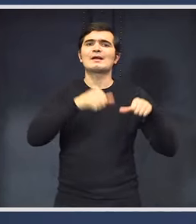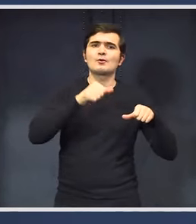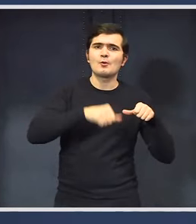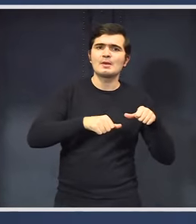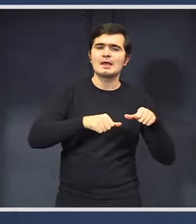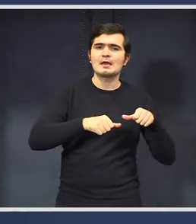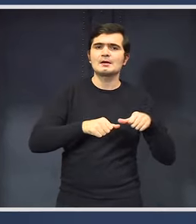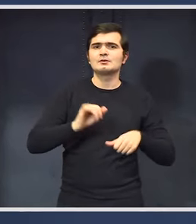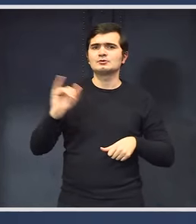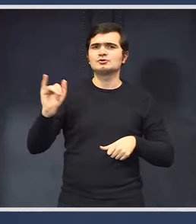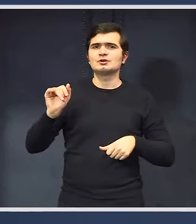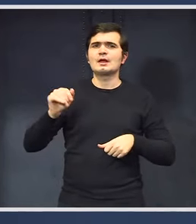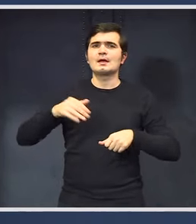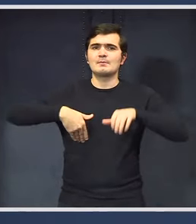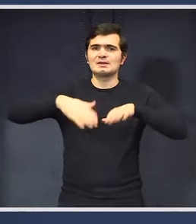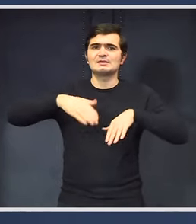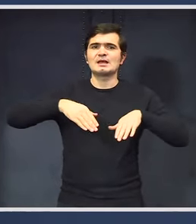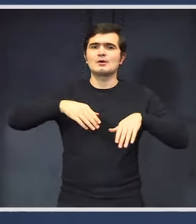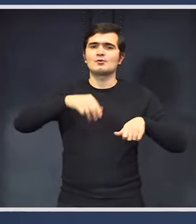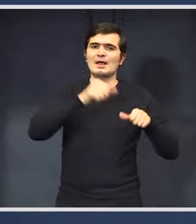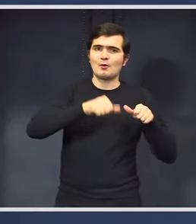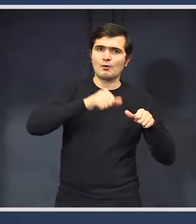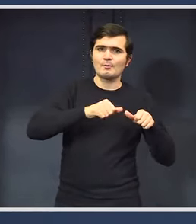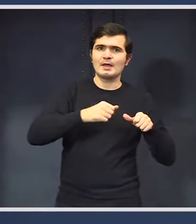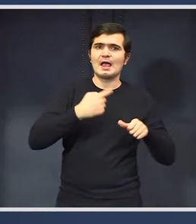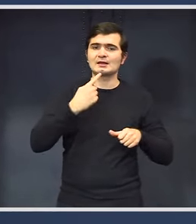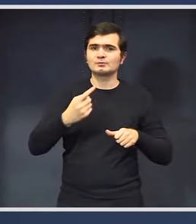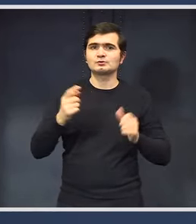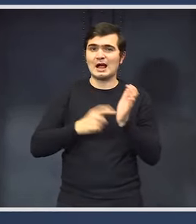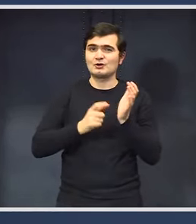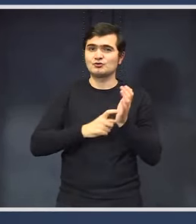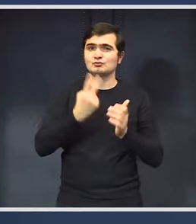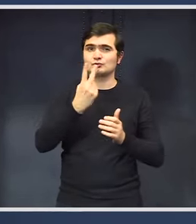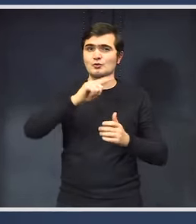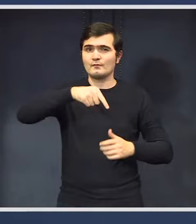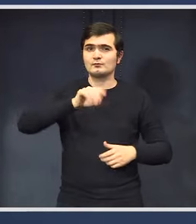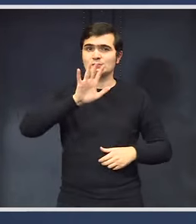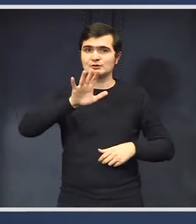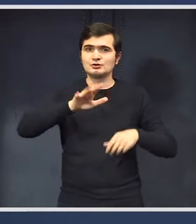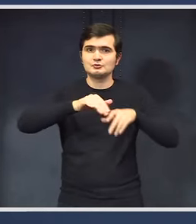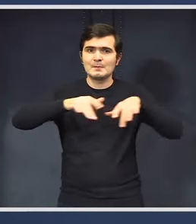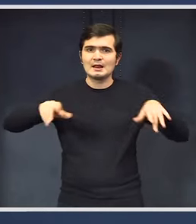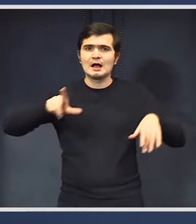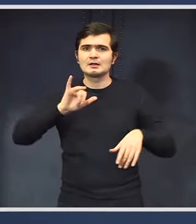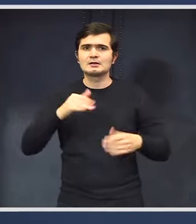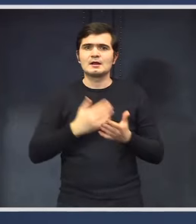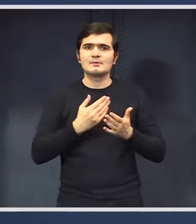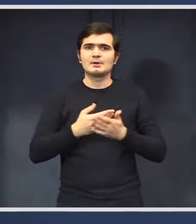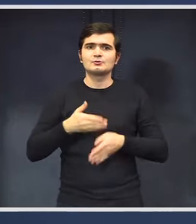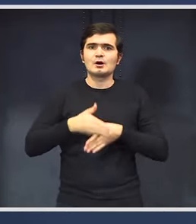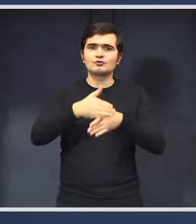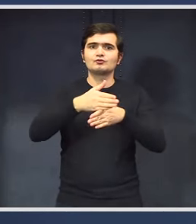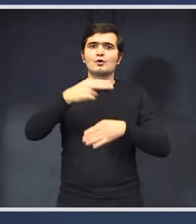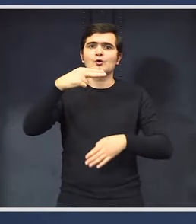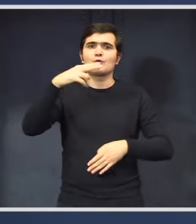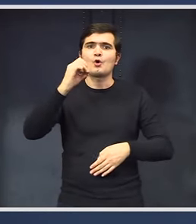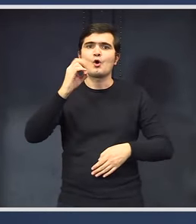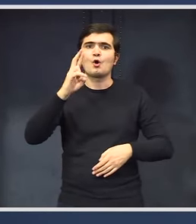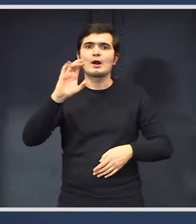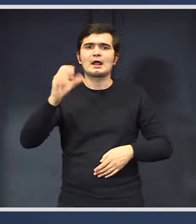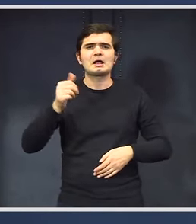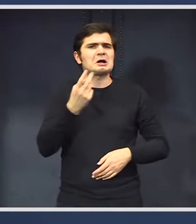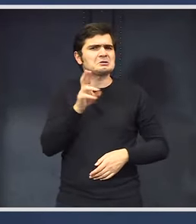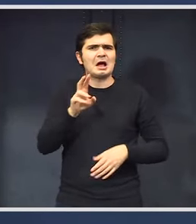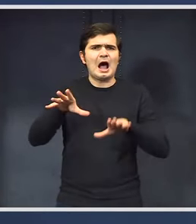cei din Ministerul Economiei că au cerut 2,5 miliarde de lei pentru ajutor Horeca și au primit doar